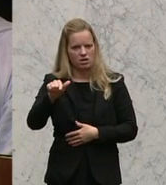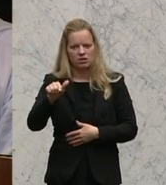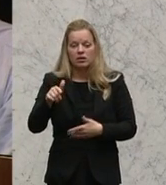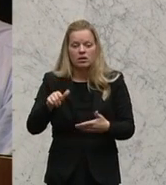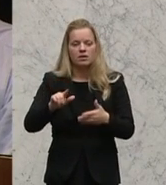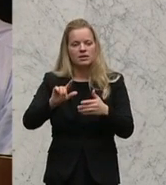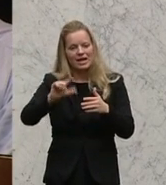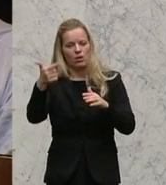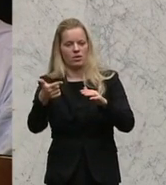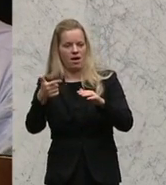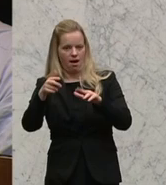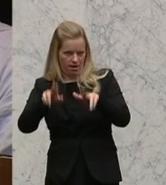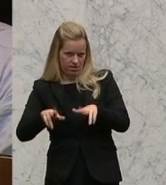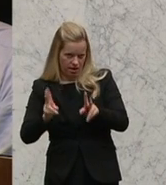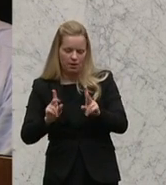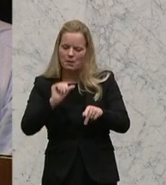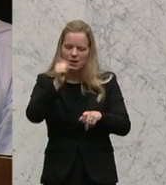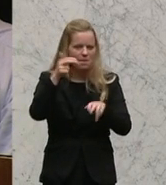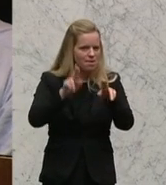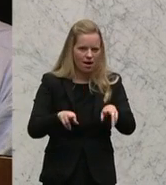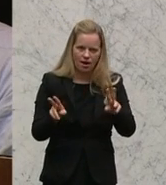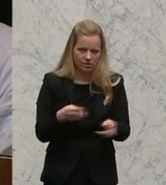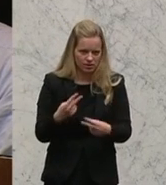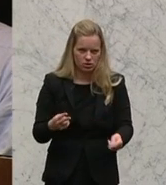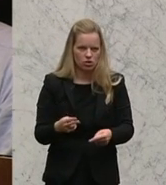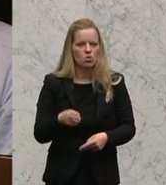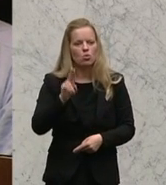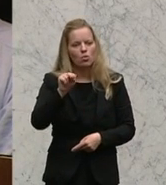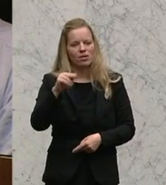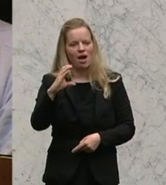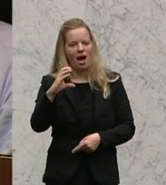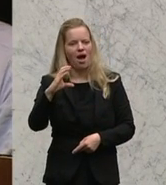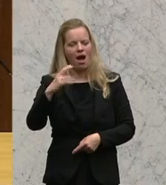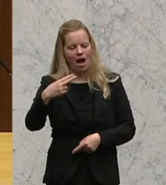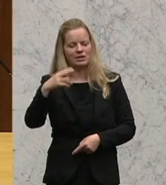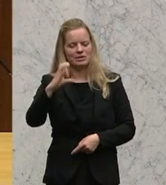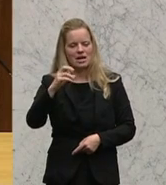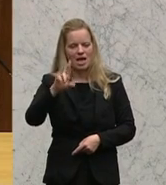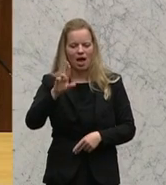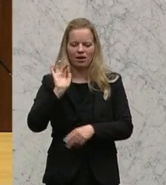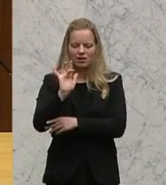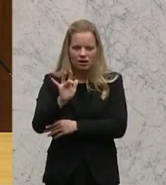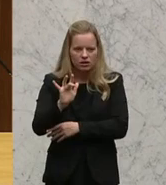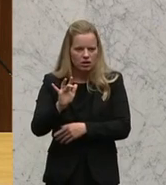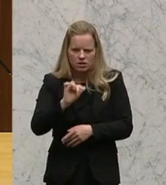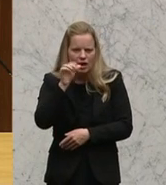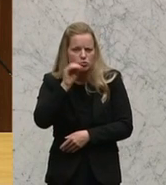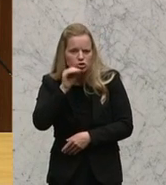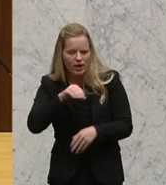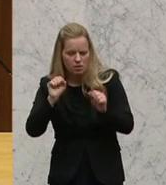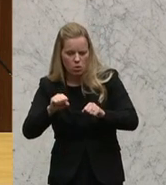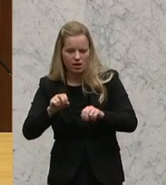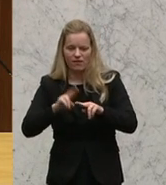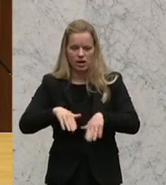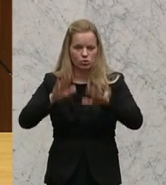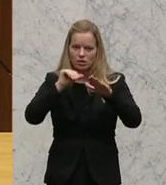aber nicht Primärrecht, um das es sich hier handelt. Das UNHCR kritisiert, dass es keine Beschwerdemöglichkeiten geben wird gegen die Nichtprüfung eines Asylantrags und